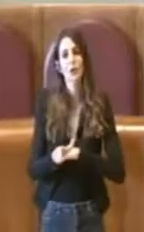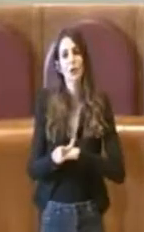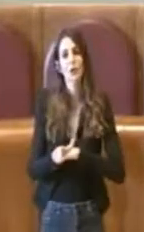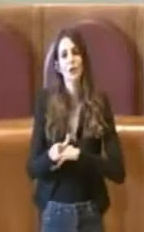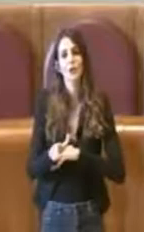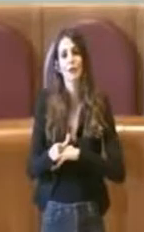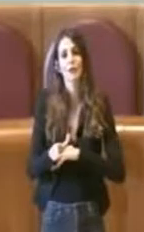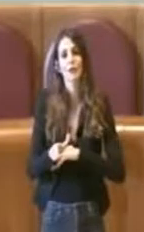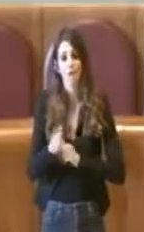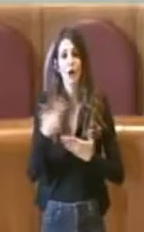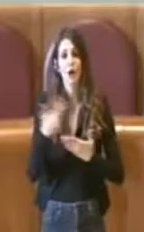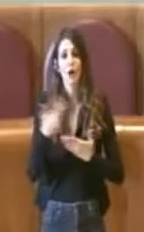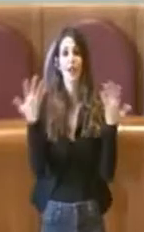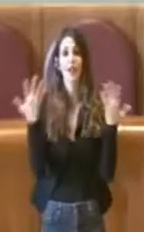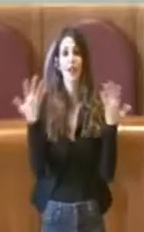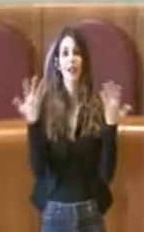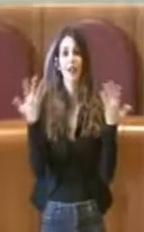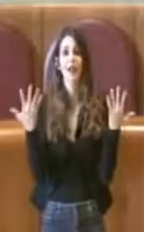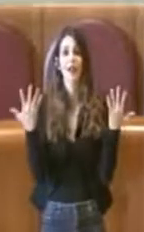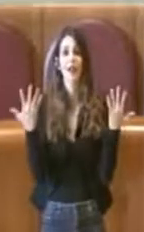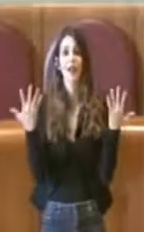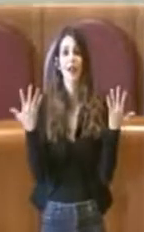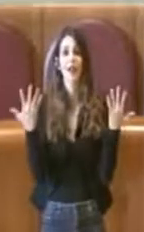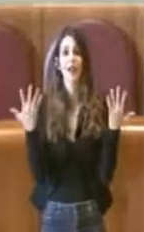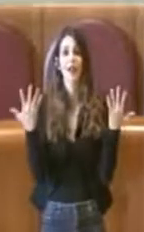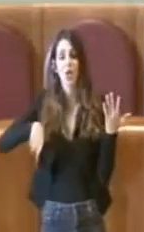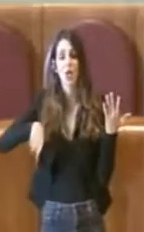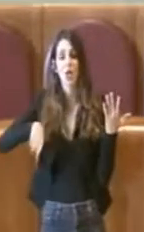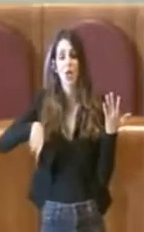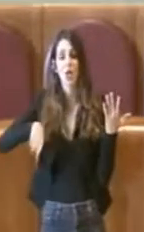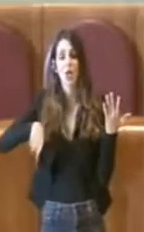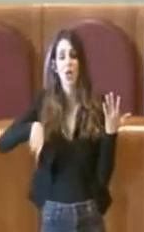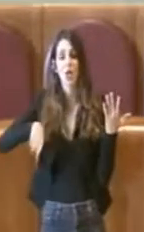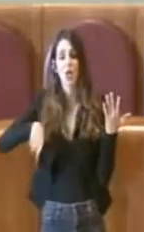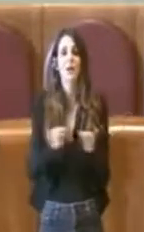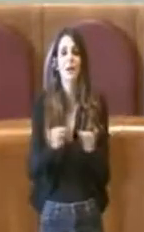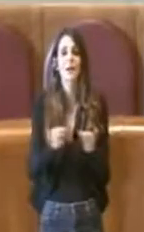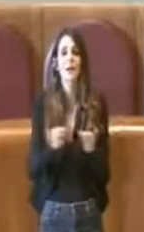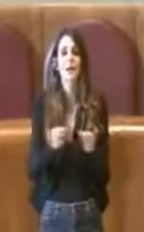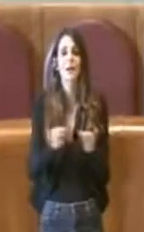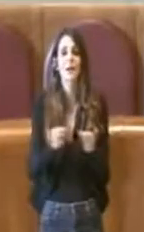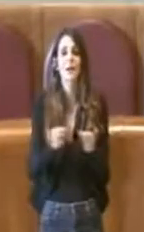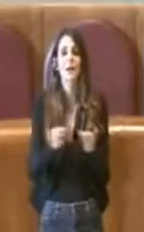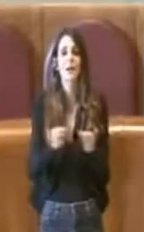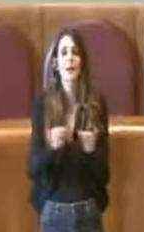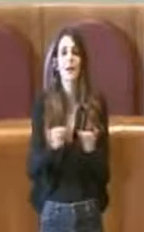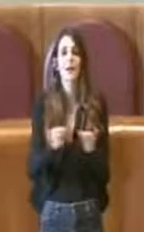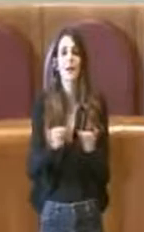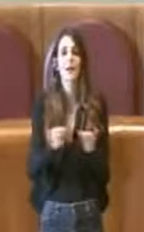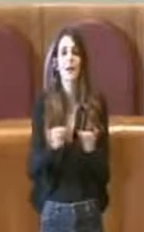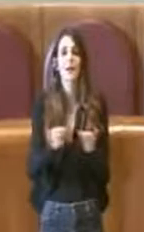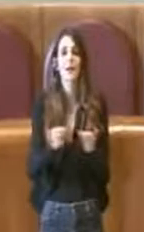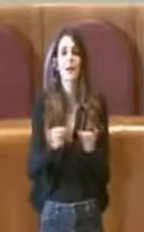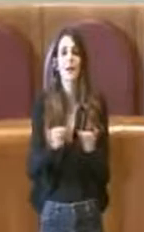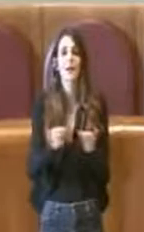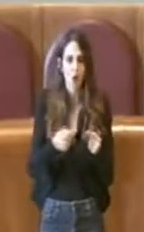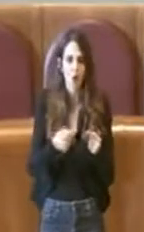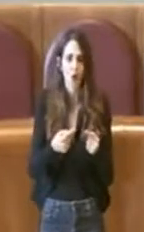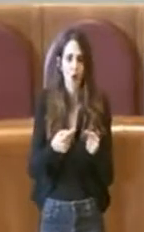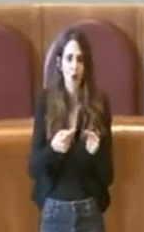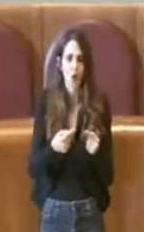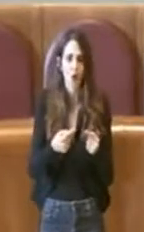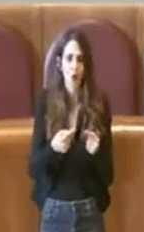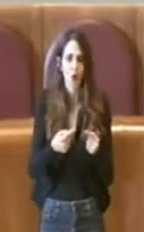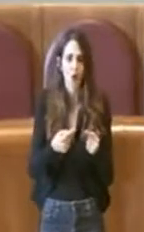quello che è stato fatto in commissione urbanistica e perché poi è intercorso tanto tempo fino al voto di